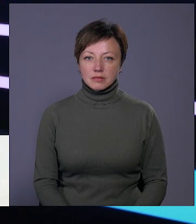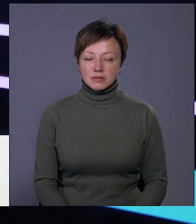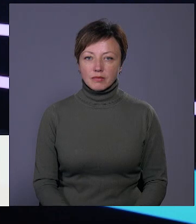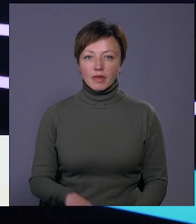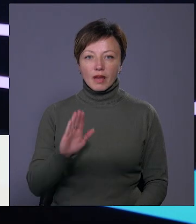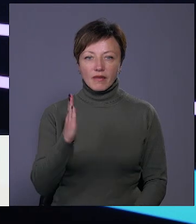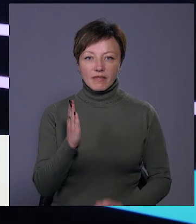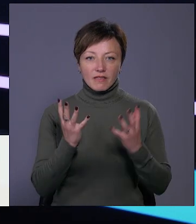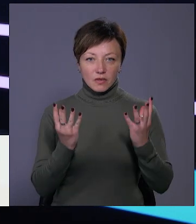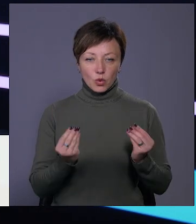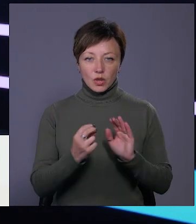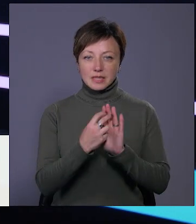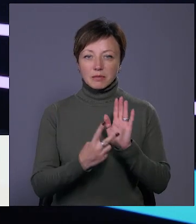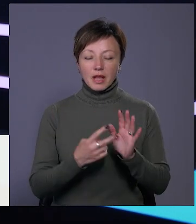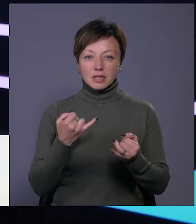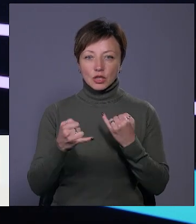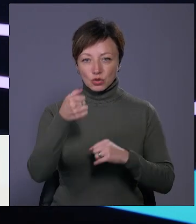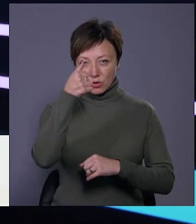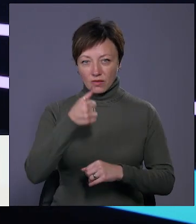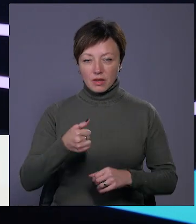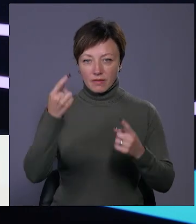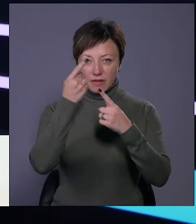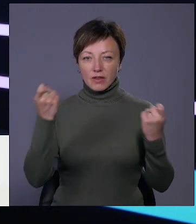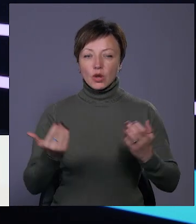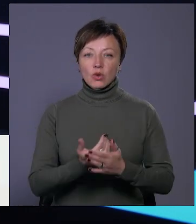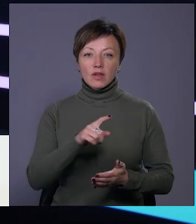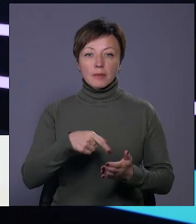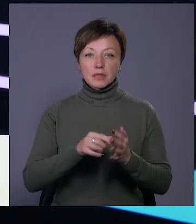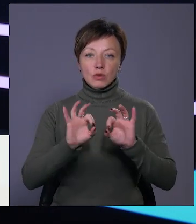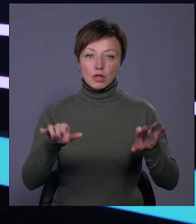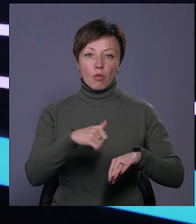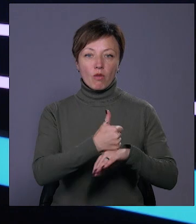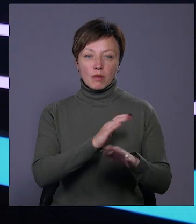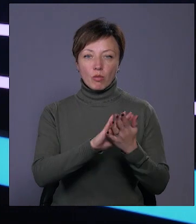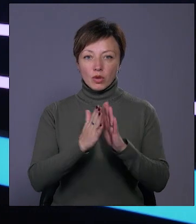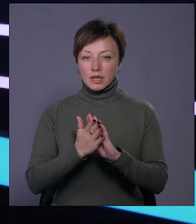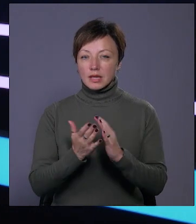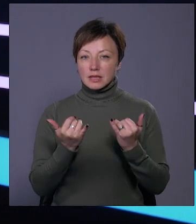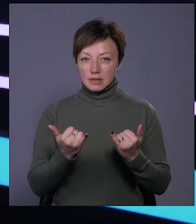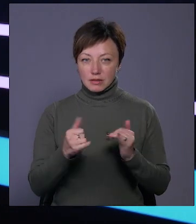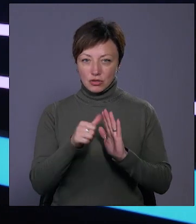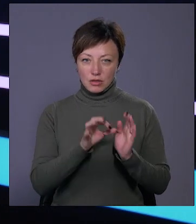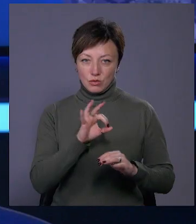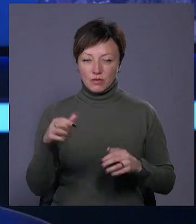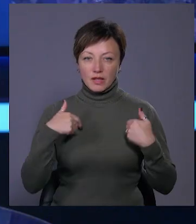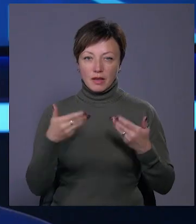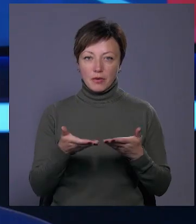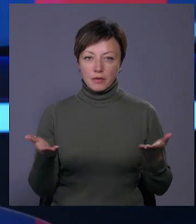Вівторок, 17 жовтня, в ефірі новини міста. Розкажемо про головні події станом на 16-ту. Вітаю!